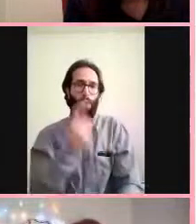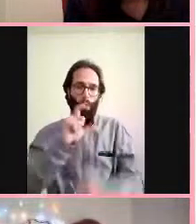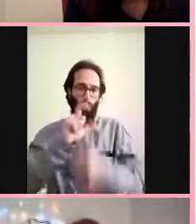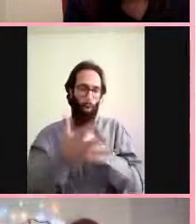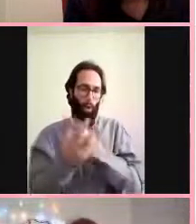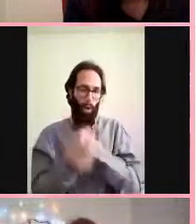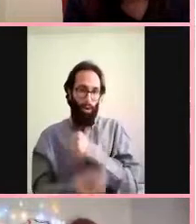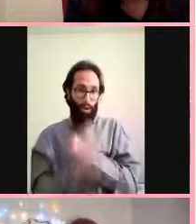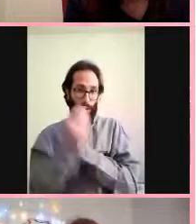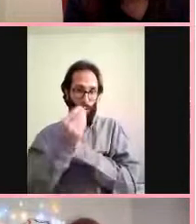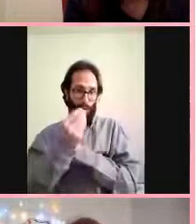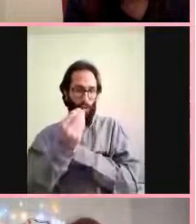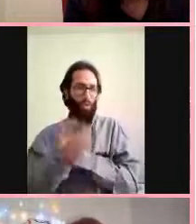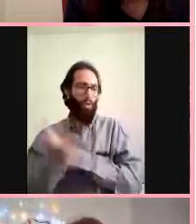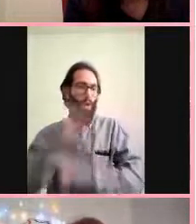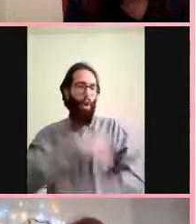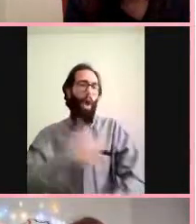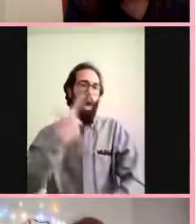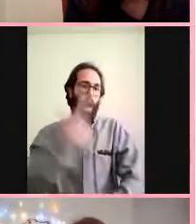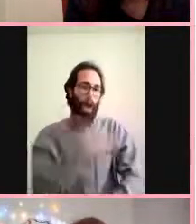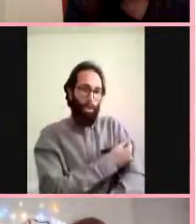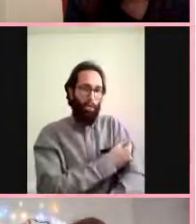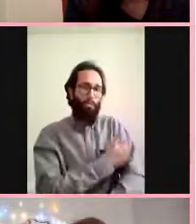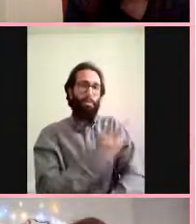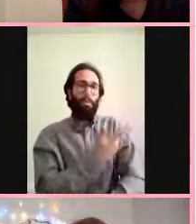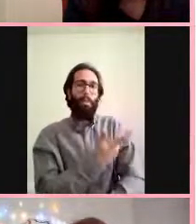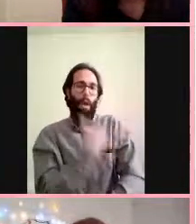aşının herhangi bir koruyuculuğu var mı